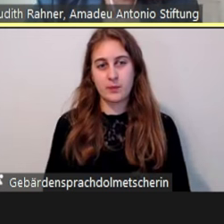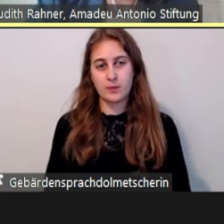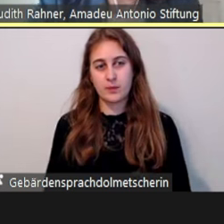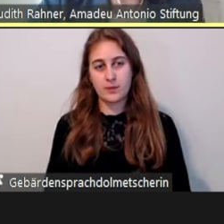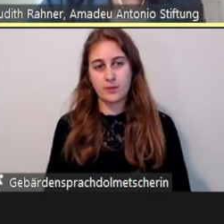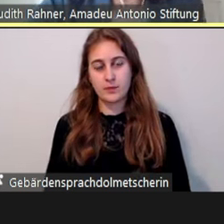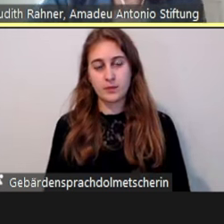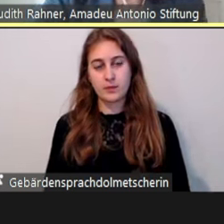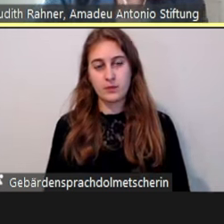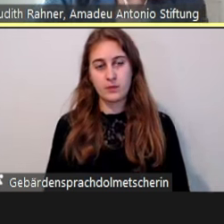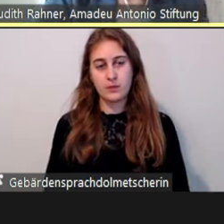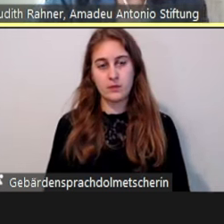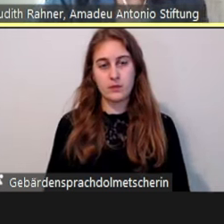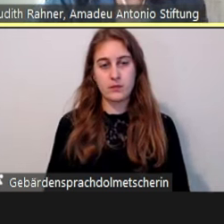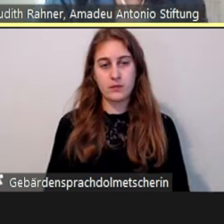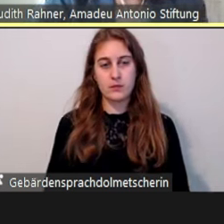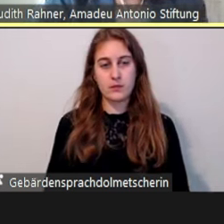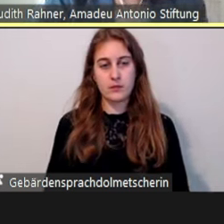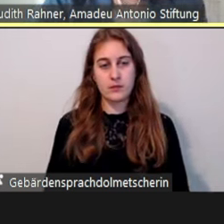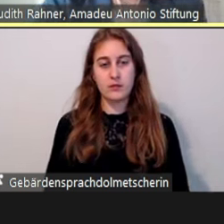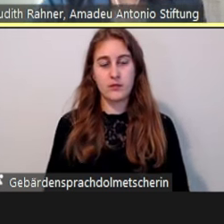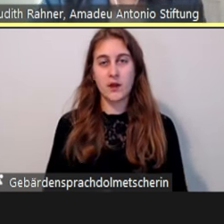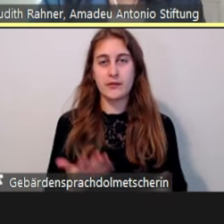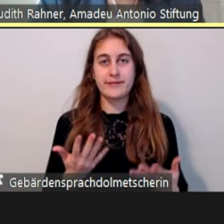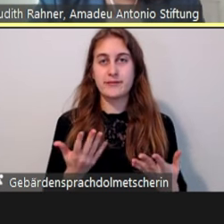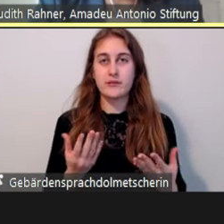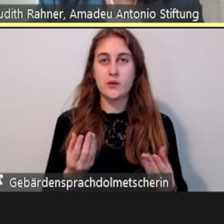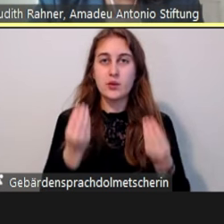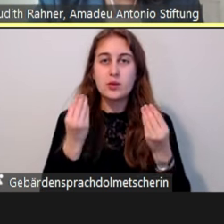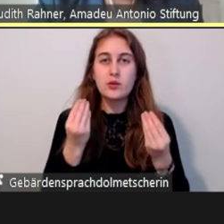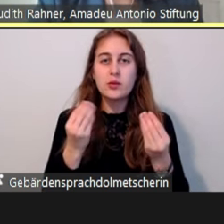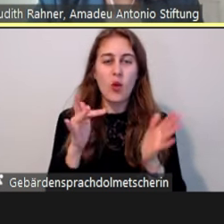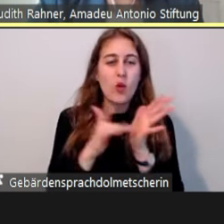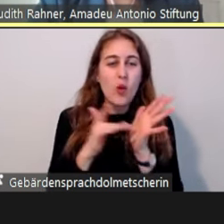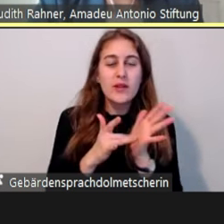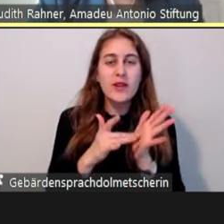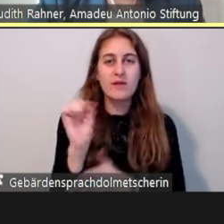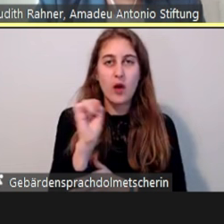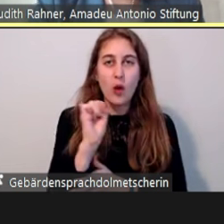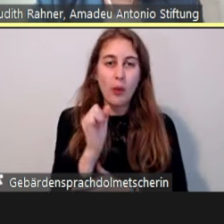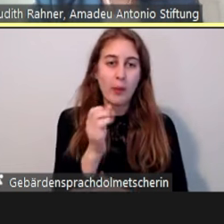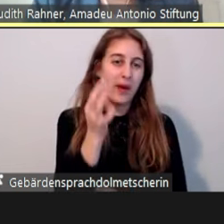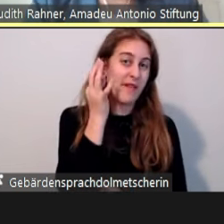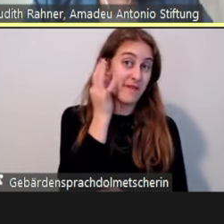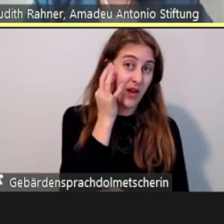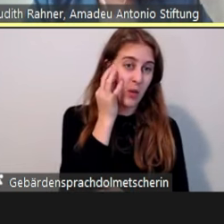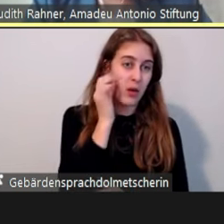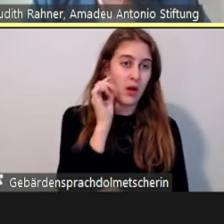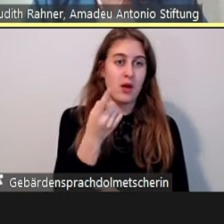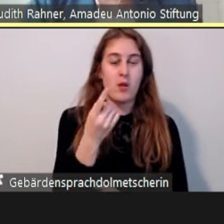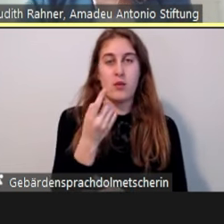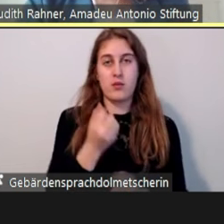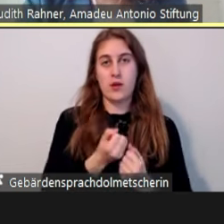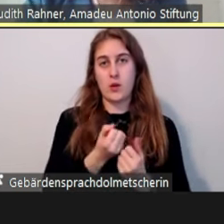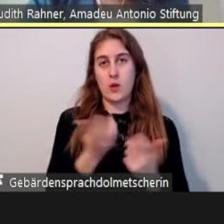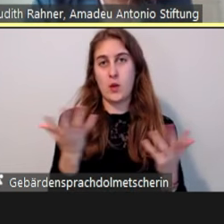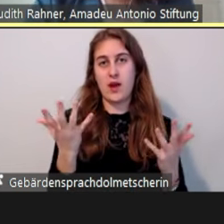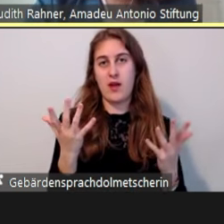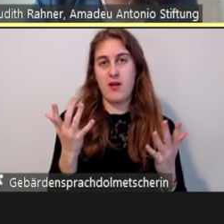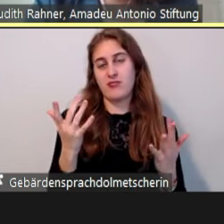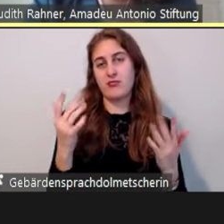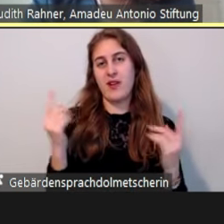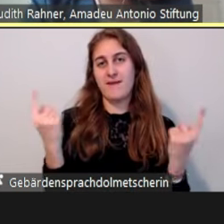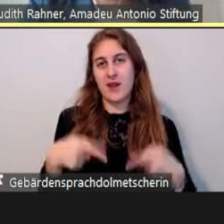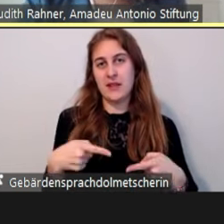klar. Und das häufigste Motiv, das ist nicht überraschend, sind natürlich Frauen- und Queerfeindlichkeit. Und damit erstmal vielen Dank und ich